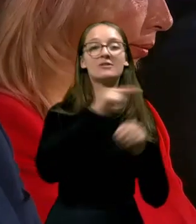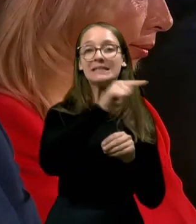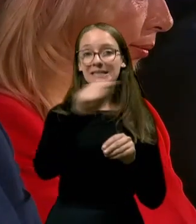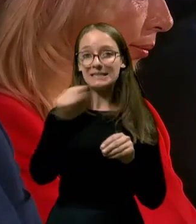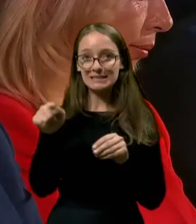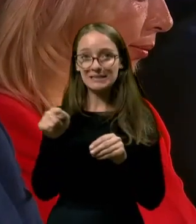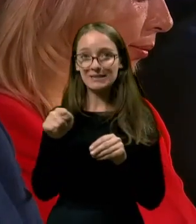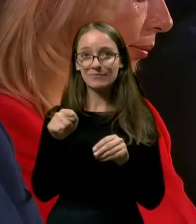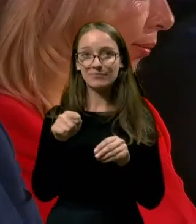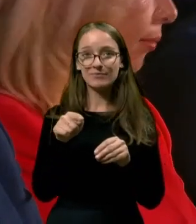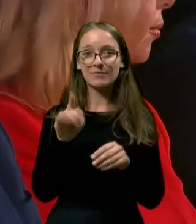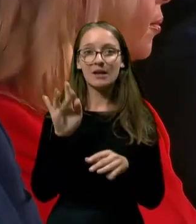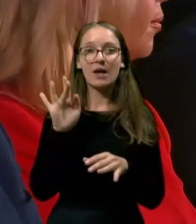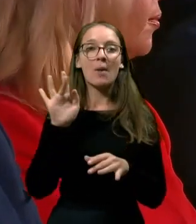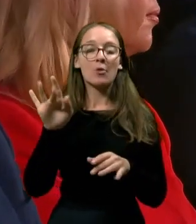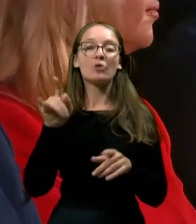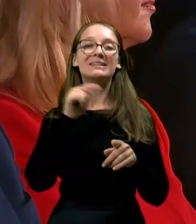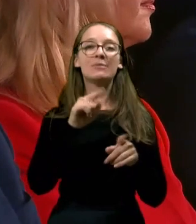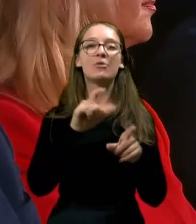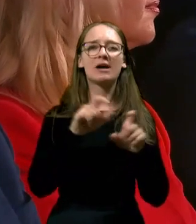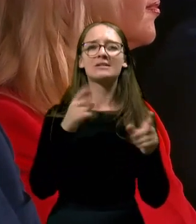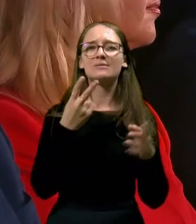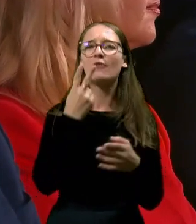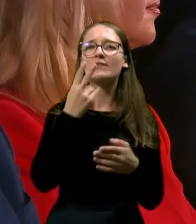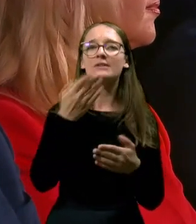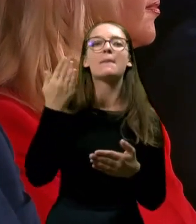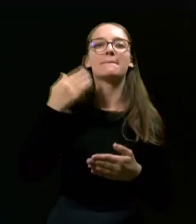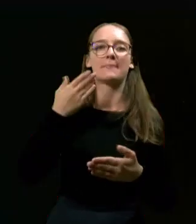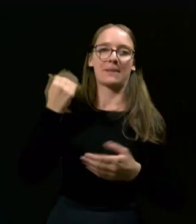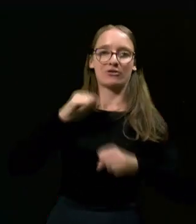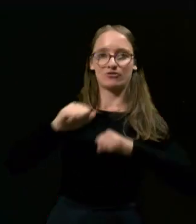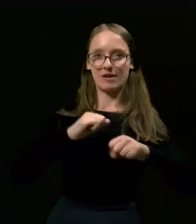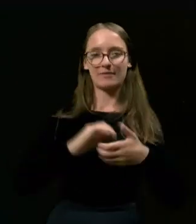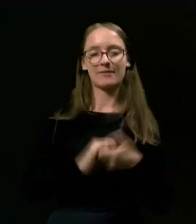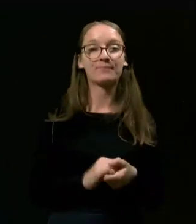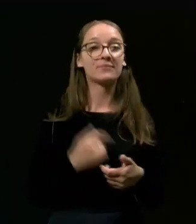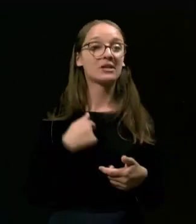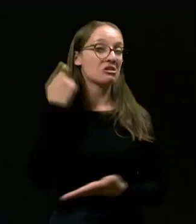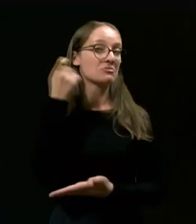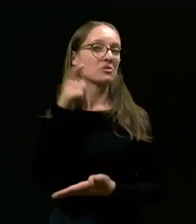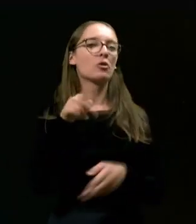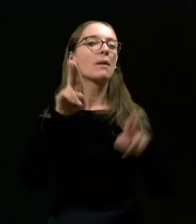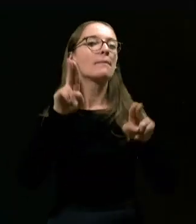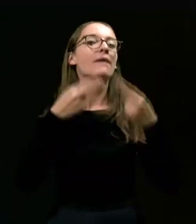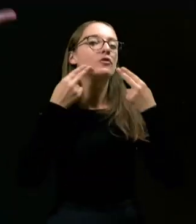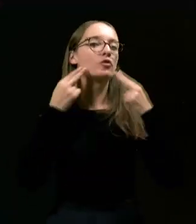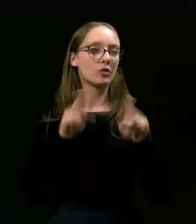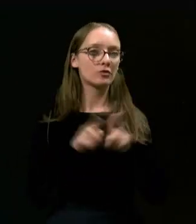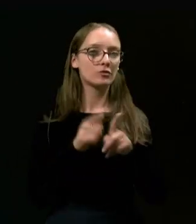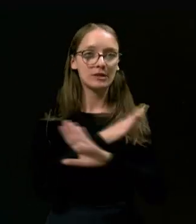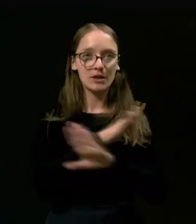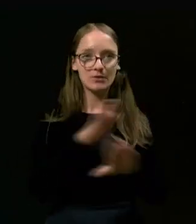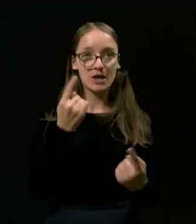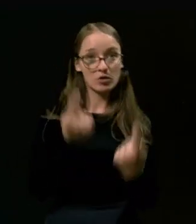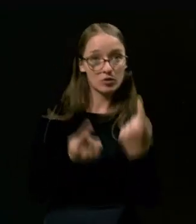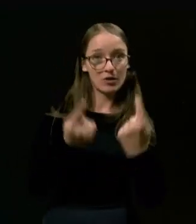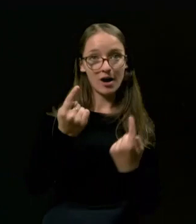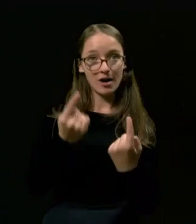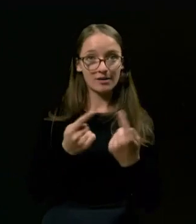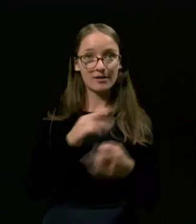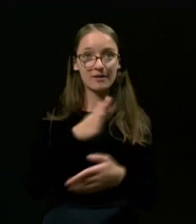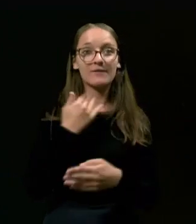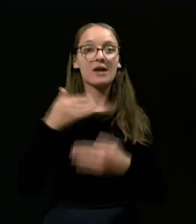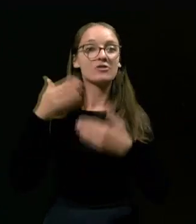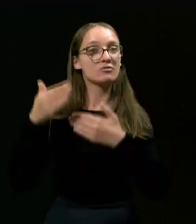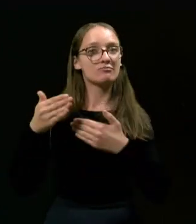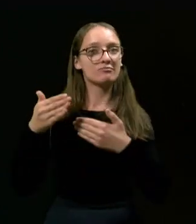antipot temu, kar smo videli prej. In jaz mislim, da je to pravi odgovor tudi na vsa ta dogajanja v naši